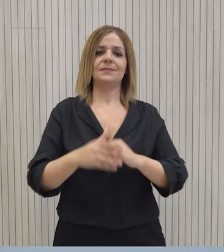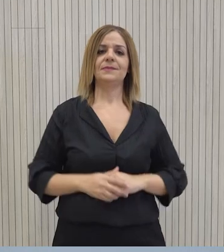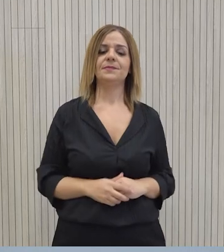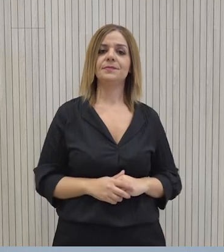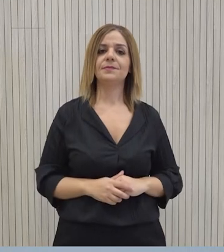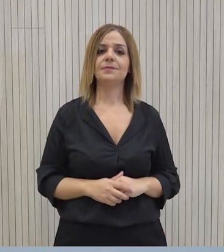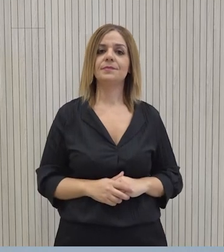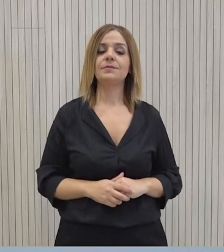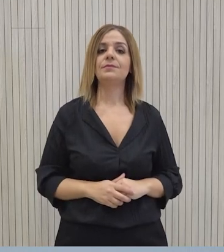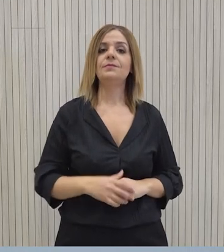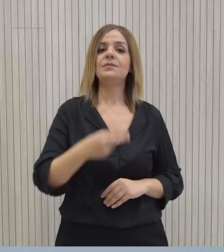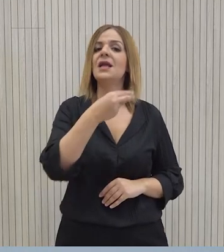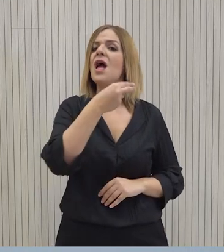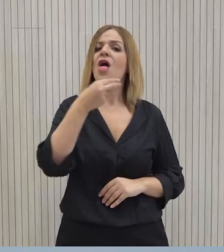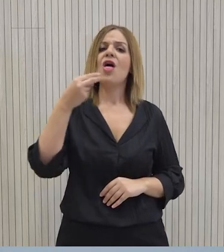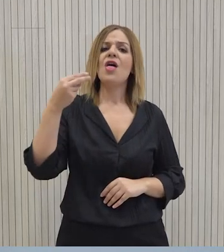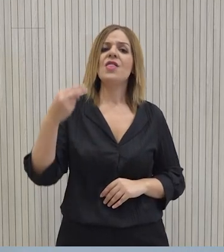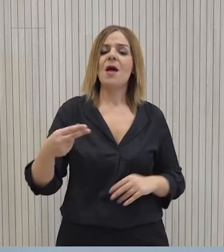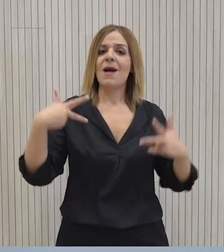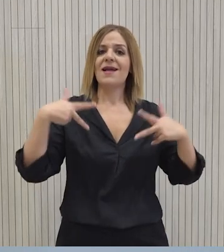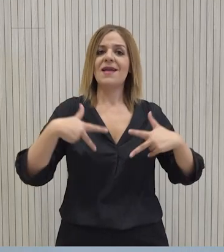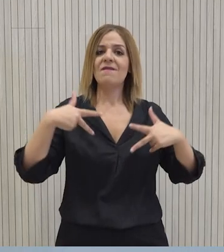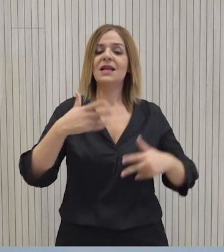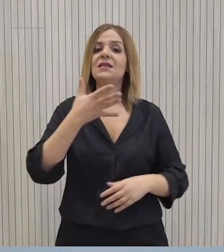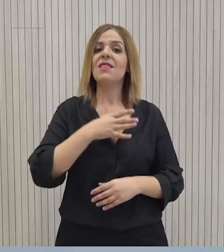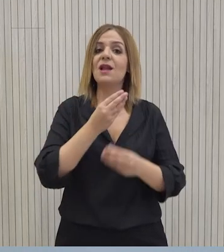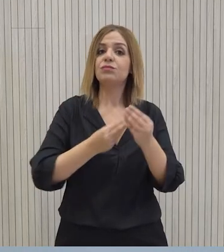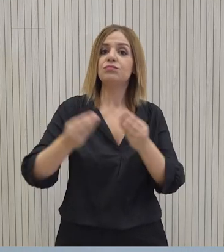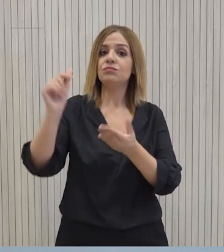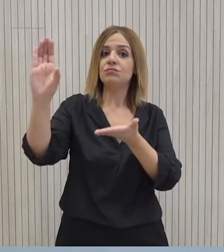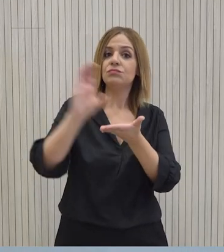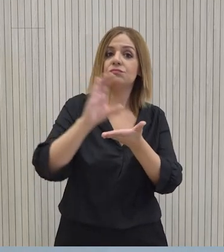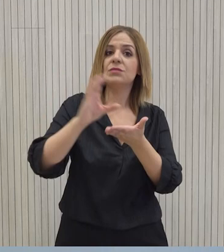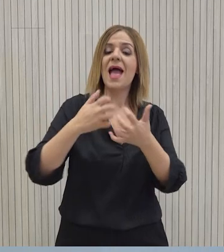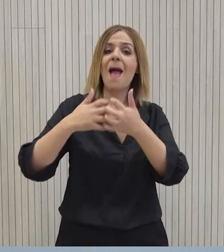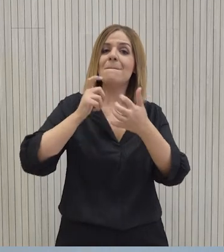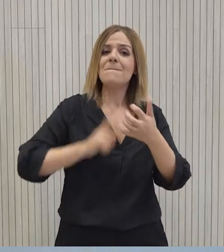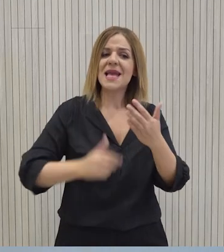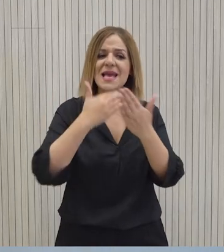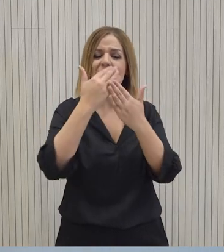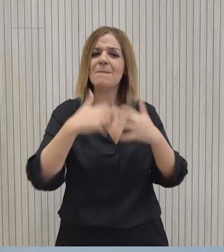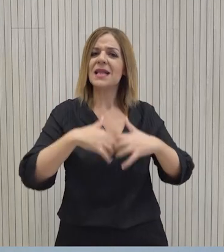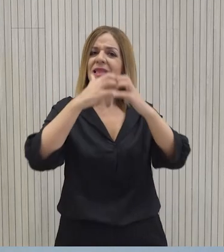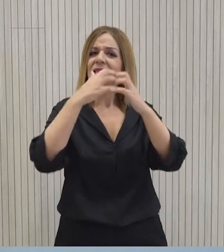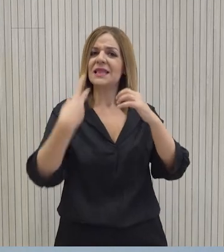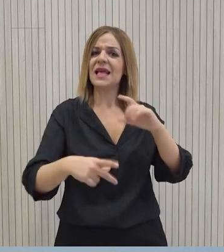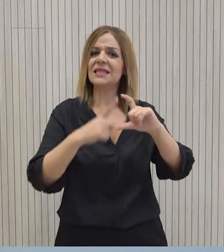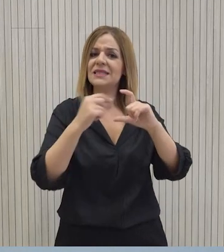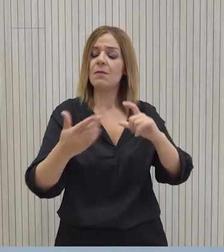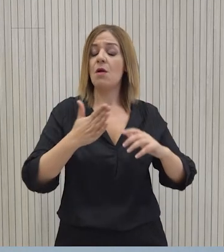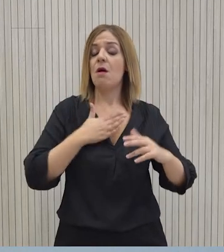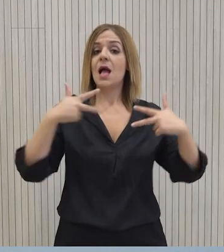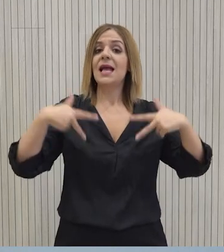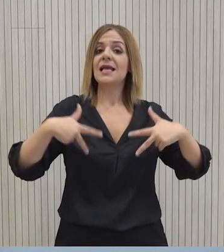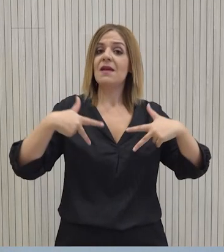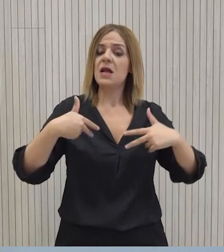Σημειώνεται τέλος ότι στο πλαίσιο της πολιτικής της κυβέρνησης για ενίσχυση του επενδυτικού και επιχειρηματικού περιβάλλοντος της χώρας μας η κυβέρνηση